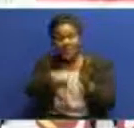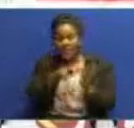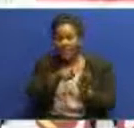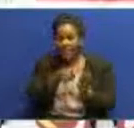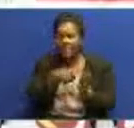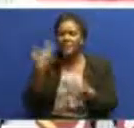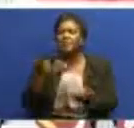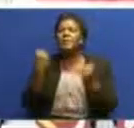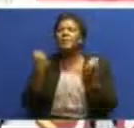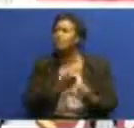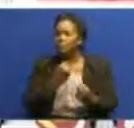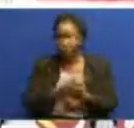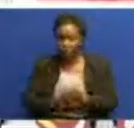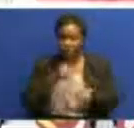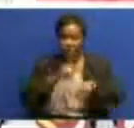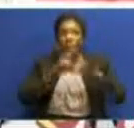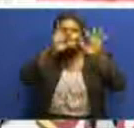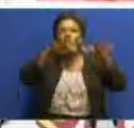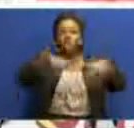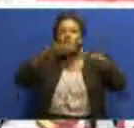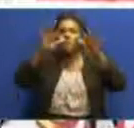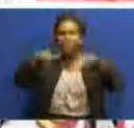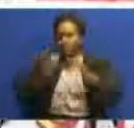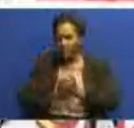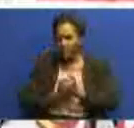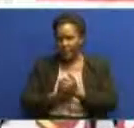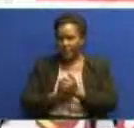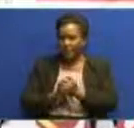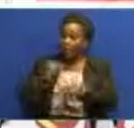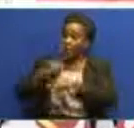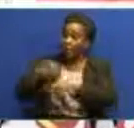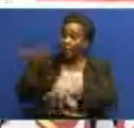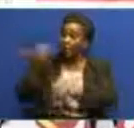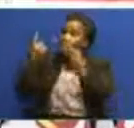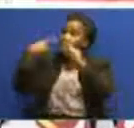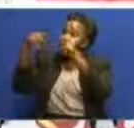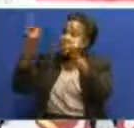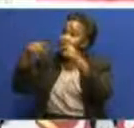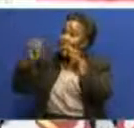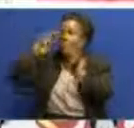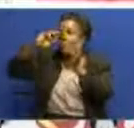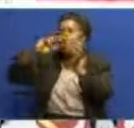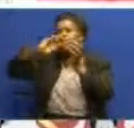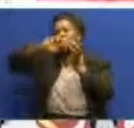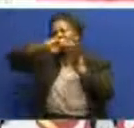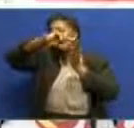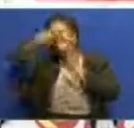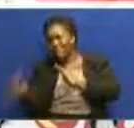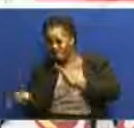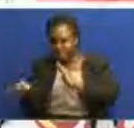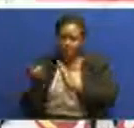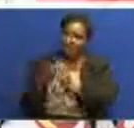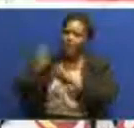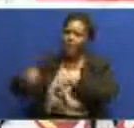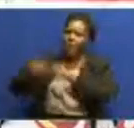pata shida, ikinyeshe wa na mvua, kuna kuwa na shida, wakati mgini ya matawi ya naangukia, ya naangusa, kuna ukungu, wakati mgini ya kwenye